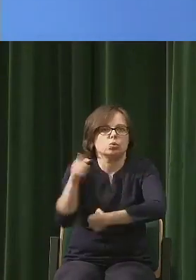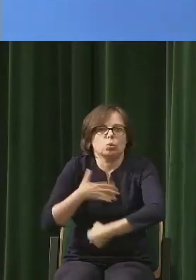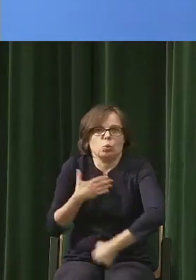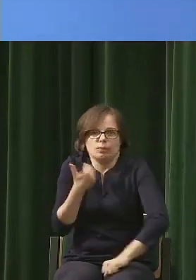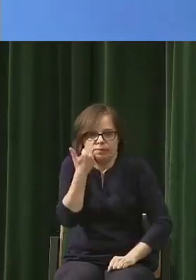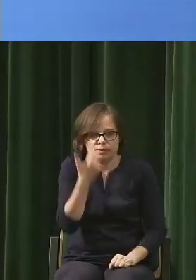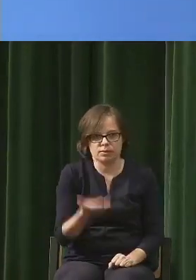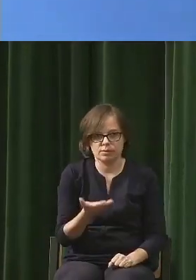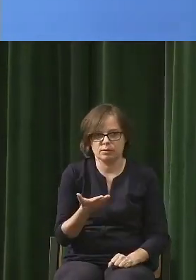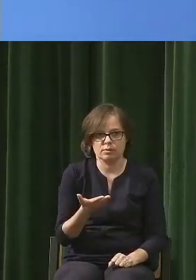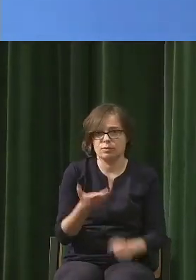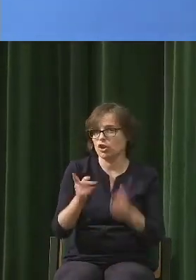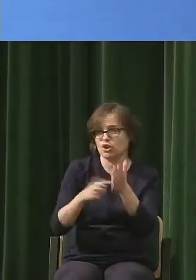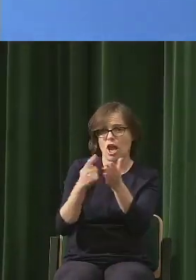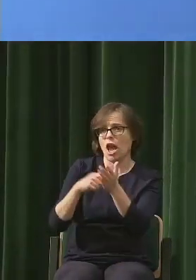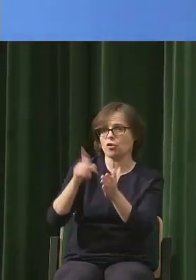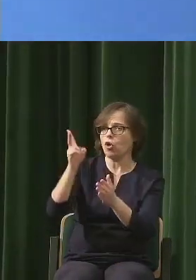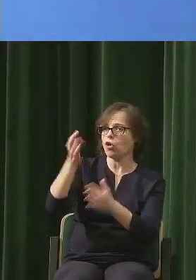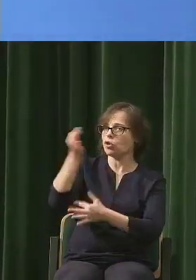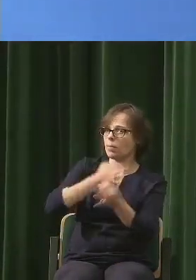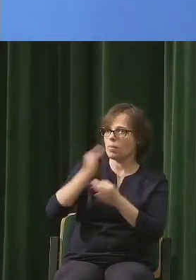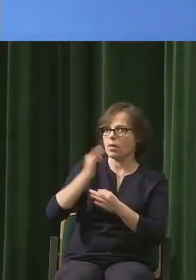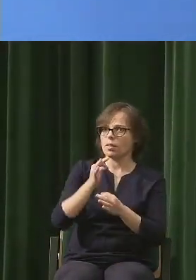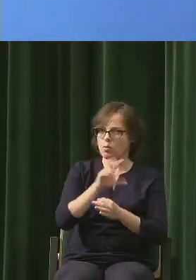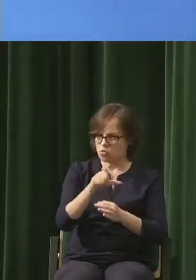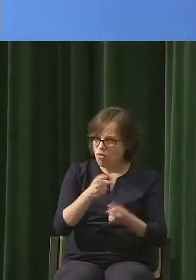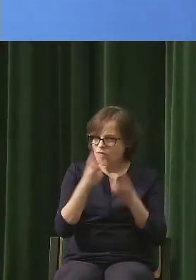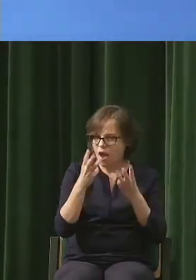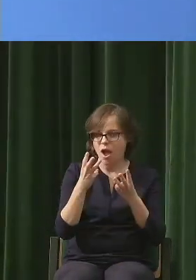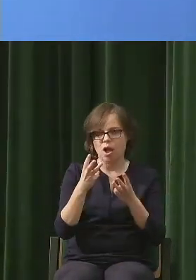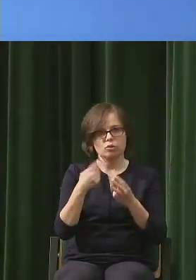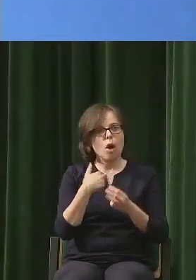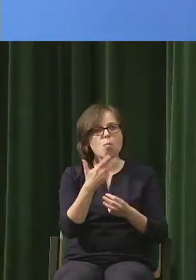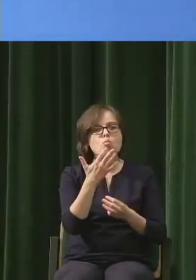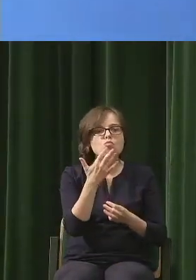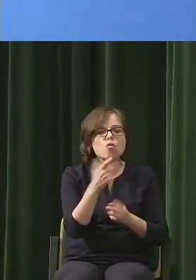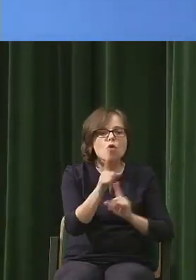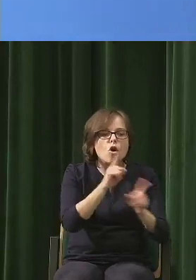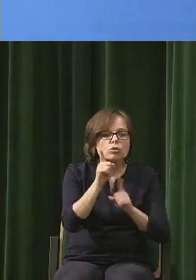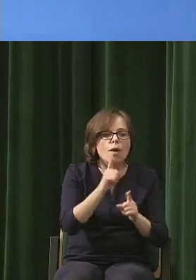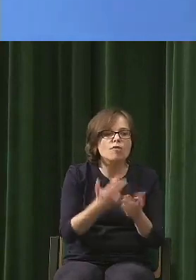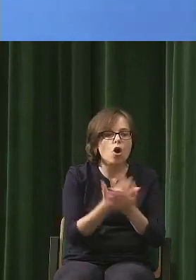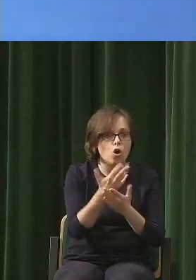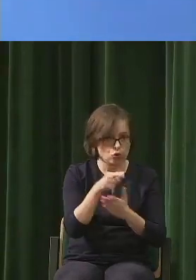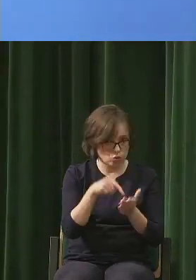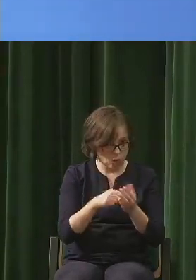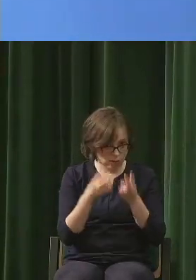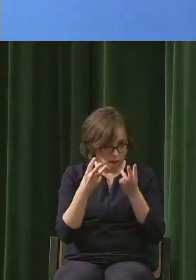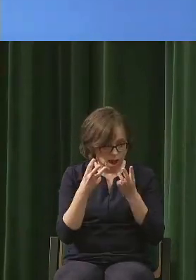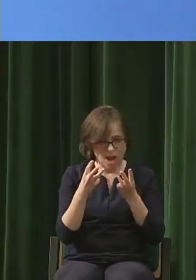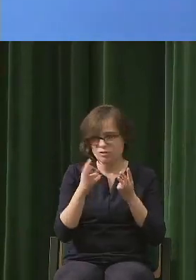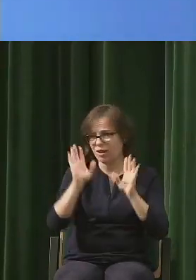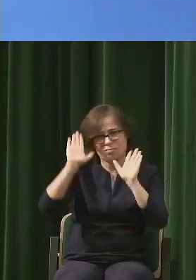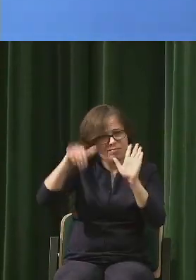Często dostaję takie pytania, czy to ma znaczenie, albo czy ma znaczenie, że ja mówię dorośli. To mniejsza o to. Problemem jest tutaj, że ludzie się